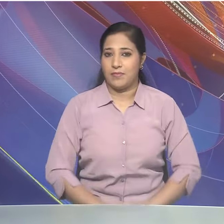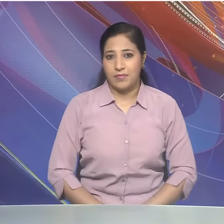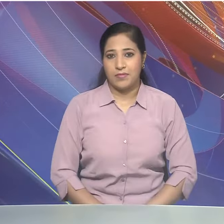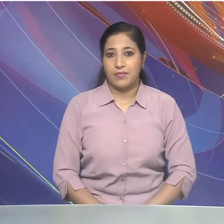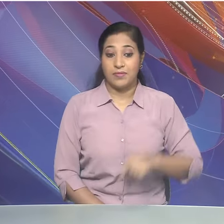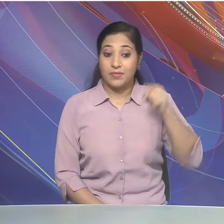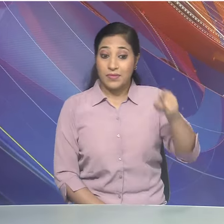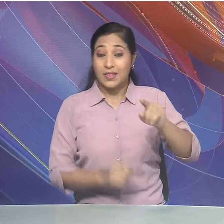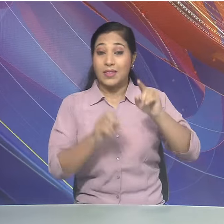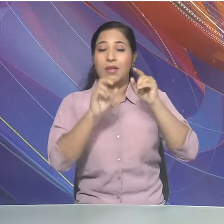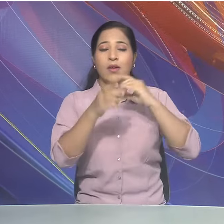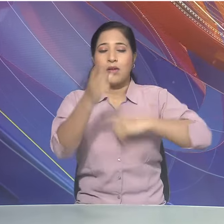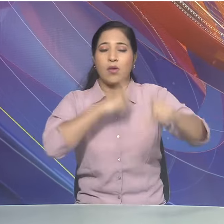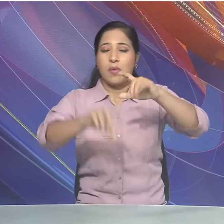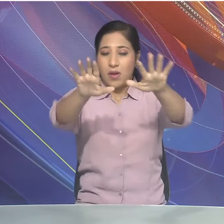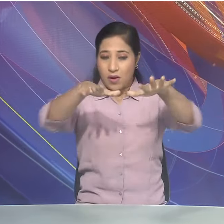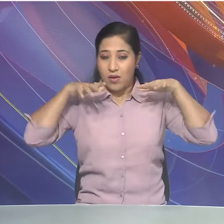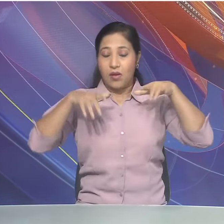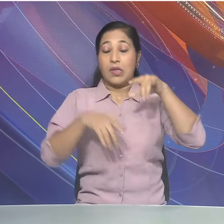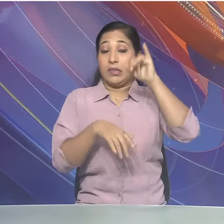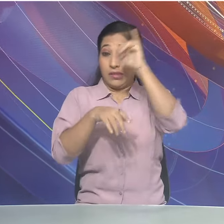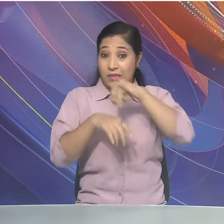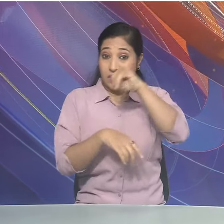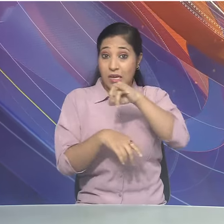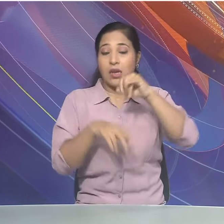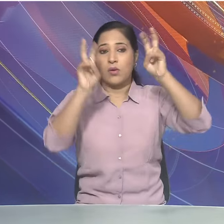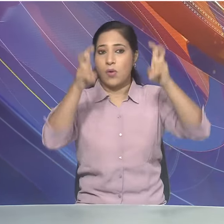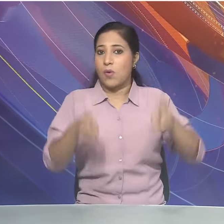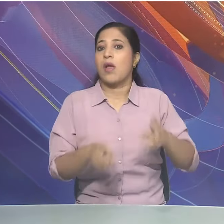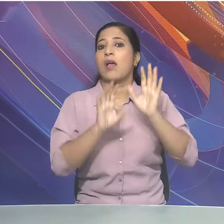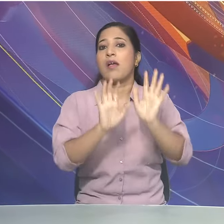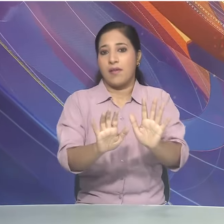इस सम्मेलन में छे विशैगत सत रहूंगे